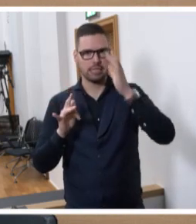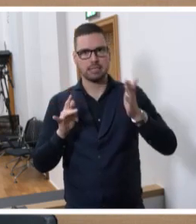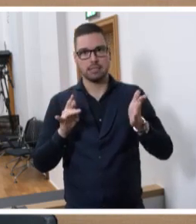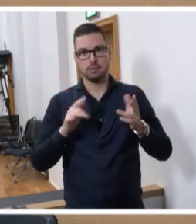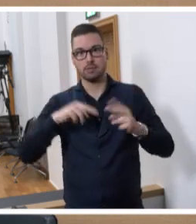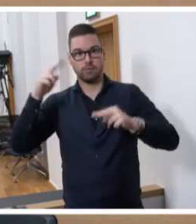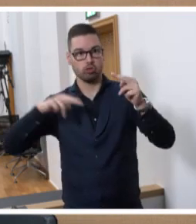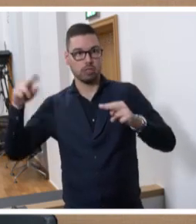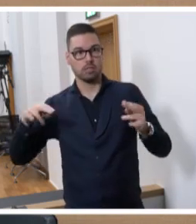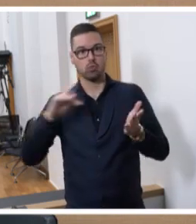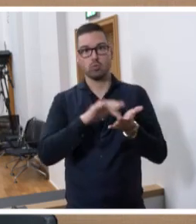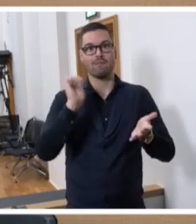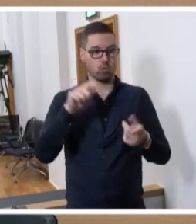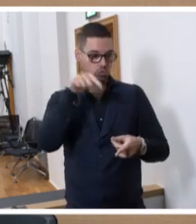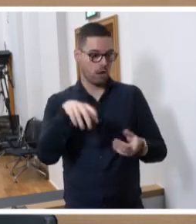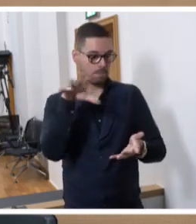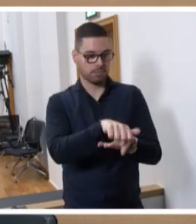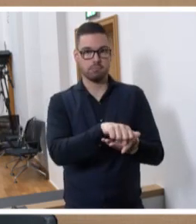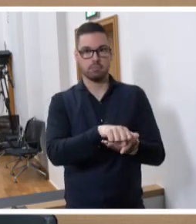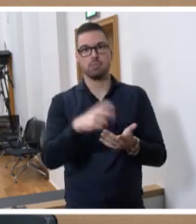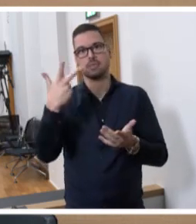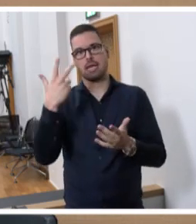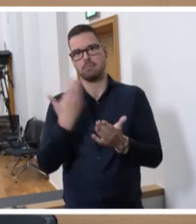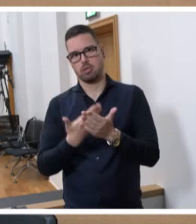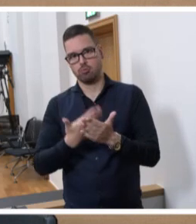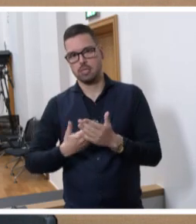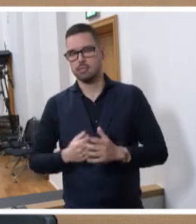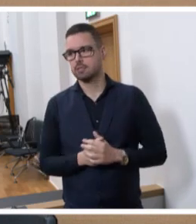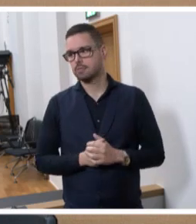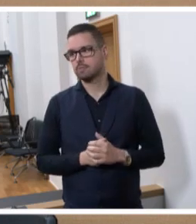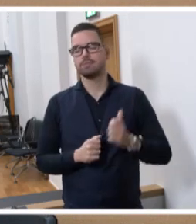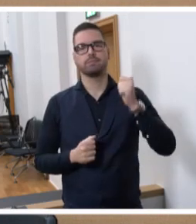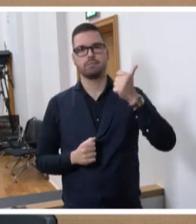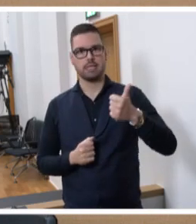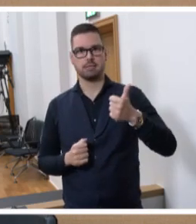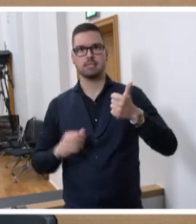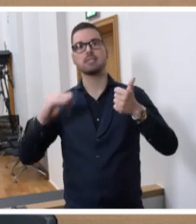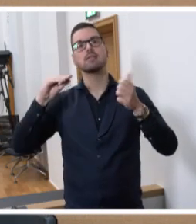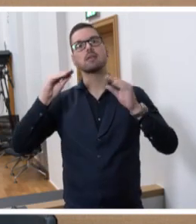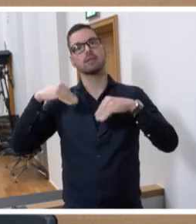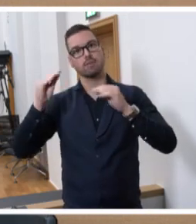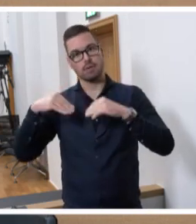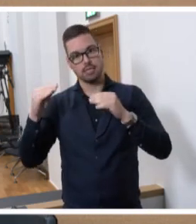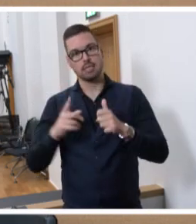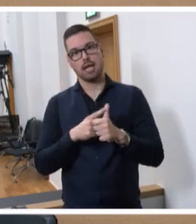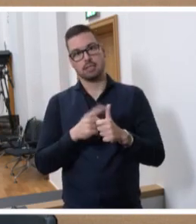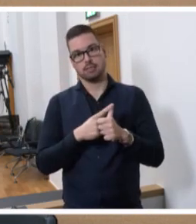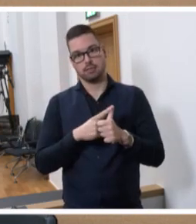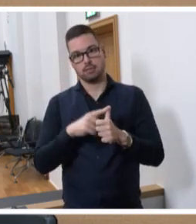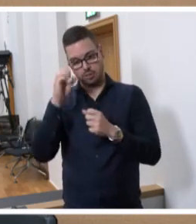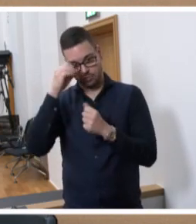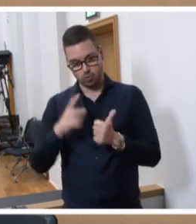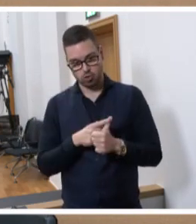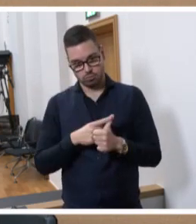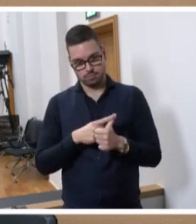ihrer Ausbildung. Hier mal drei Beispiele. Erstens die Qualität von Lehre und Forschung ihres